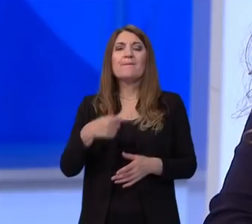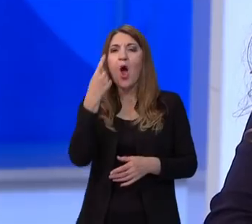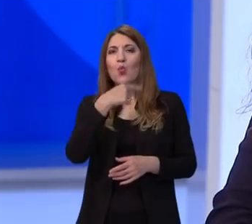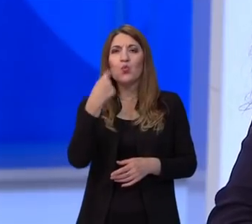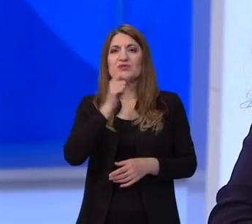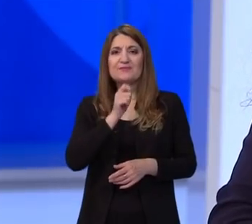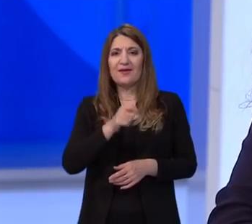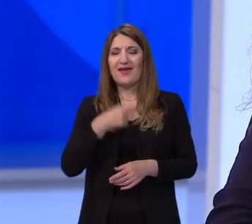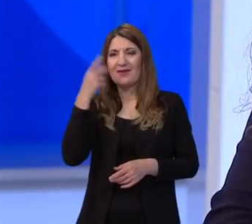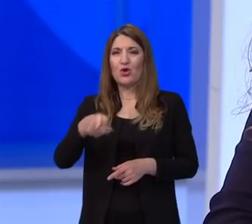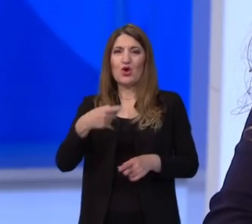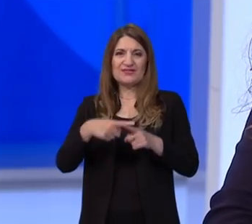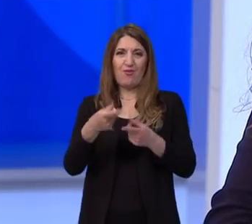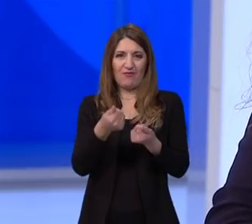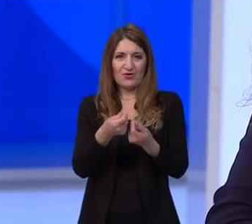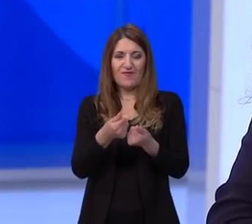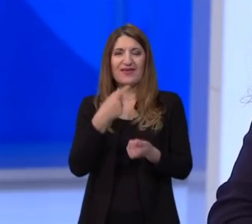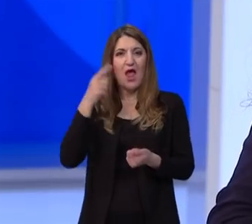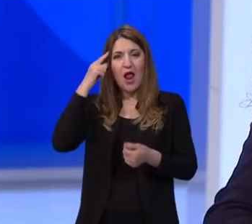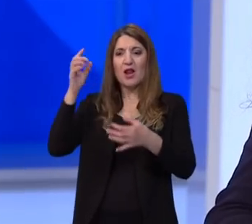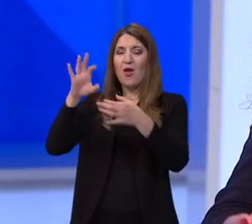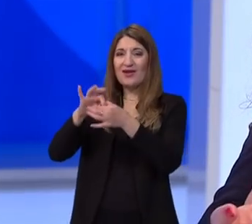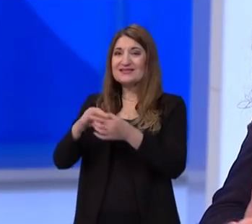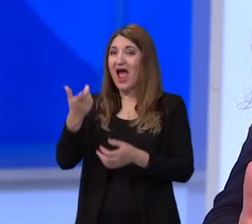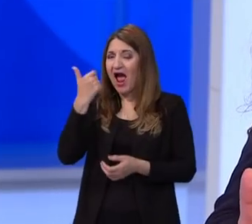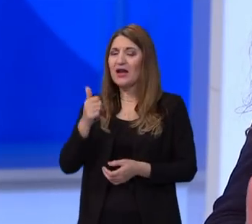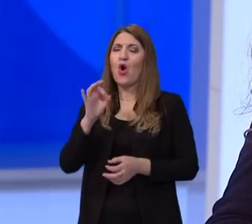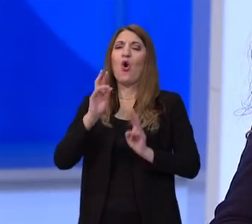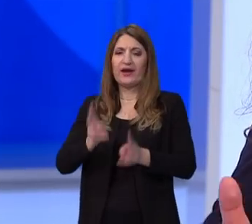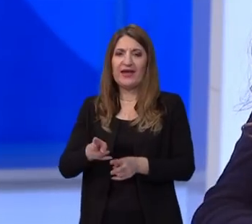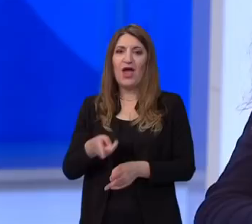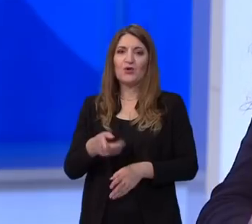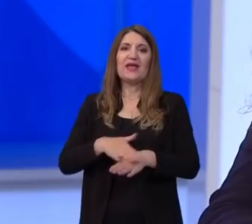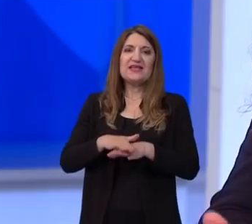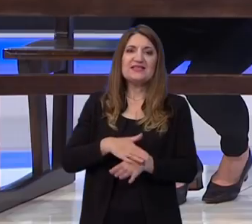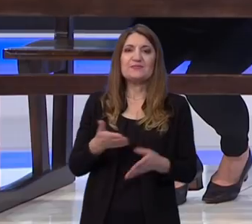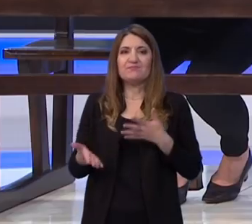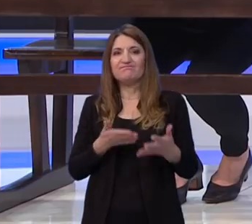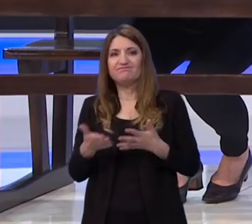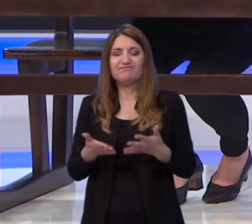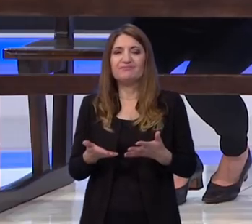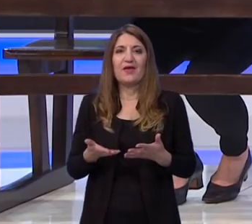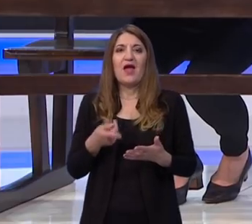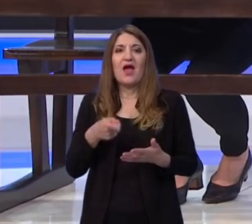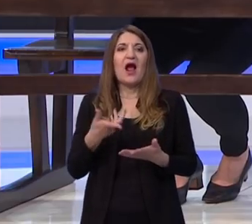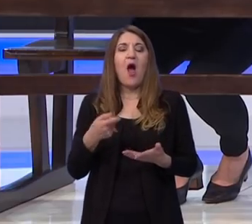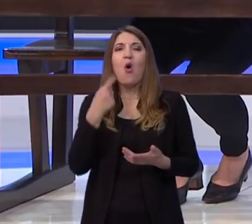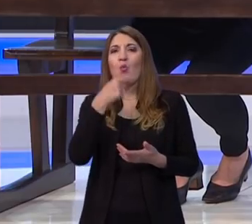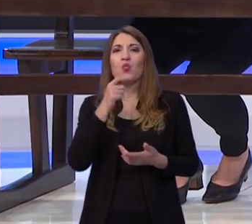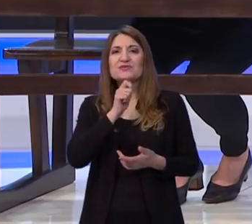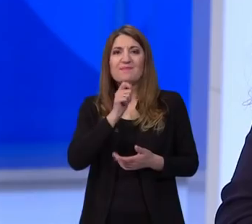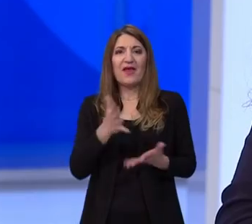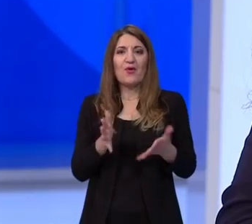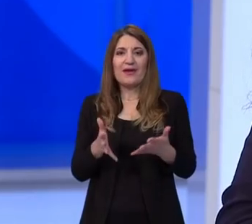Razumljivo je da je to zbog financijskih i logističkih razloga, ali to je zapravo okljašten ispit. Na kraju nijedan certifikat za jezik ne položete bez usmenog dijela.